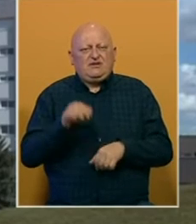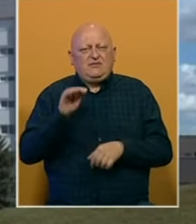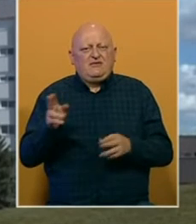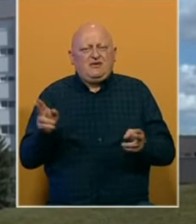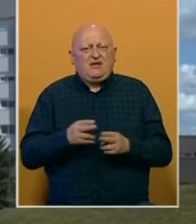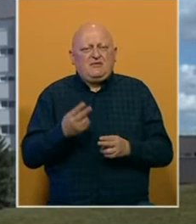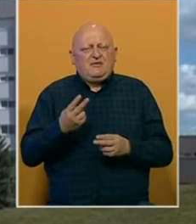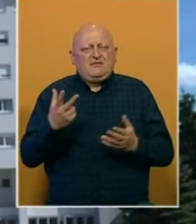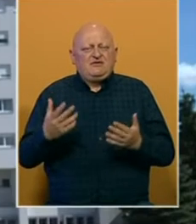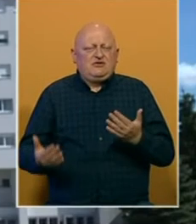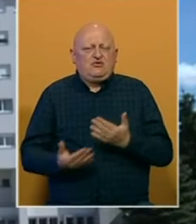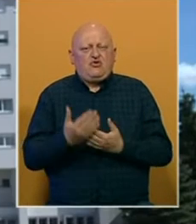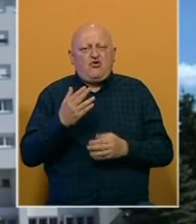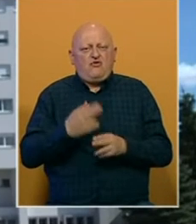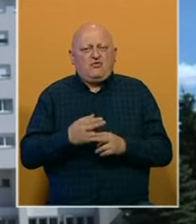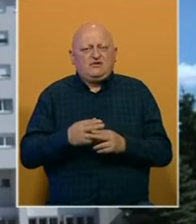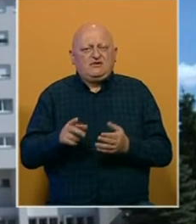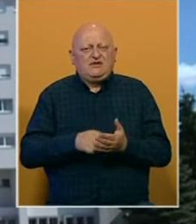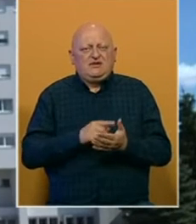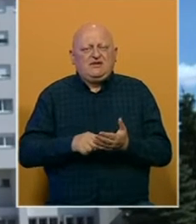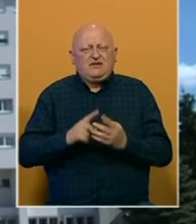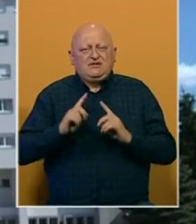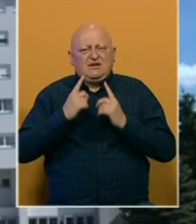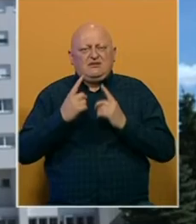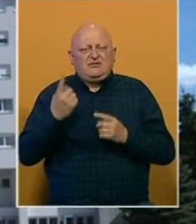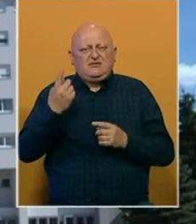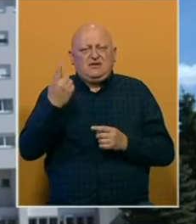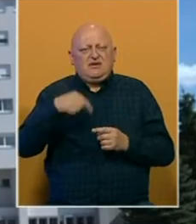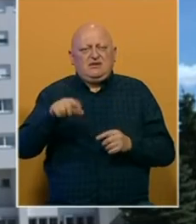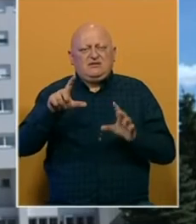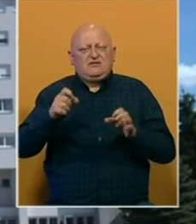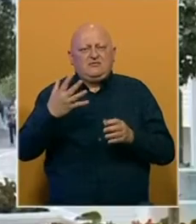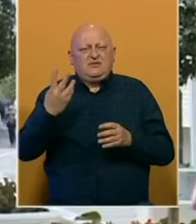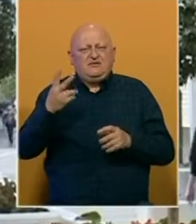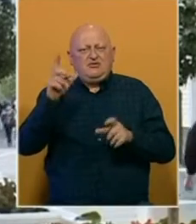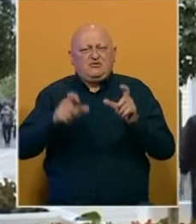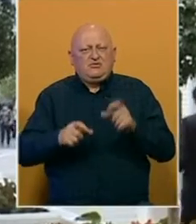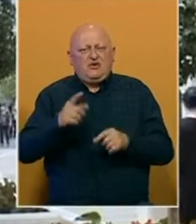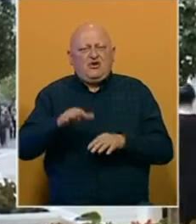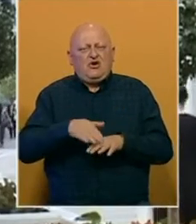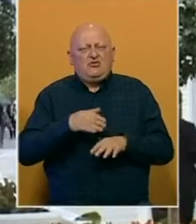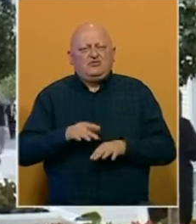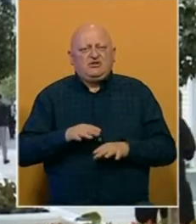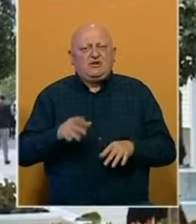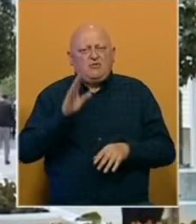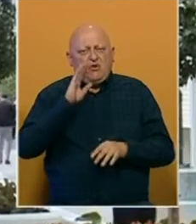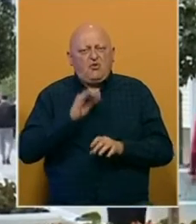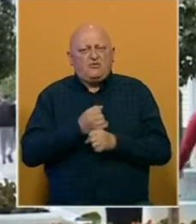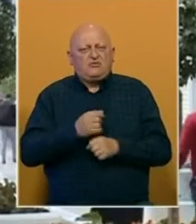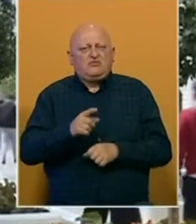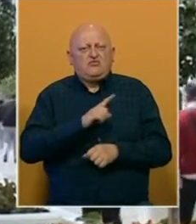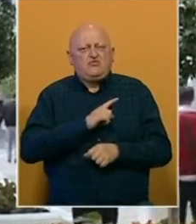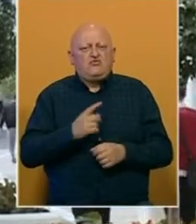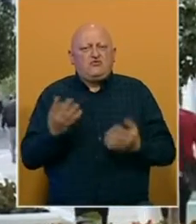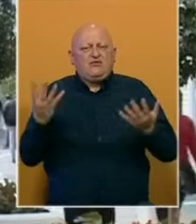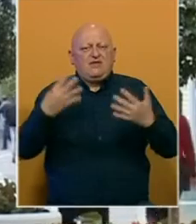sata prijavljeno je najmanje 28 novozaraženih. Testirane su 1752 osobe. Od početka epidemije u